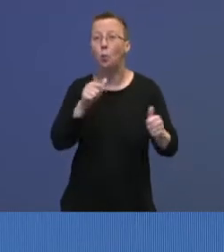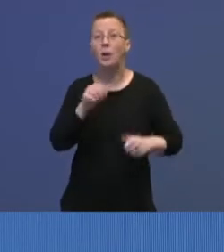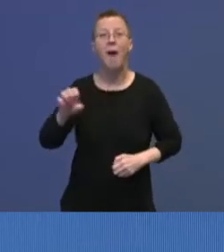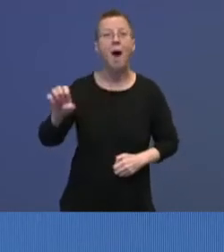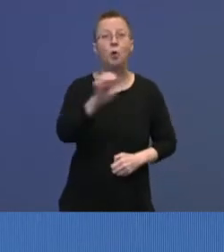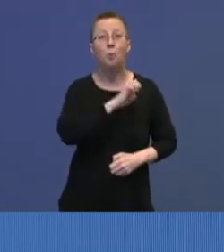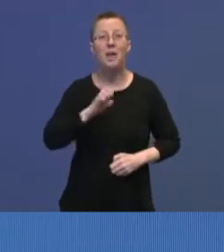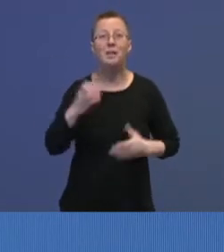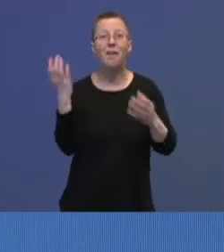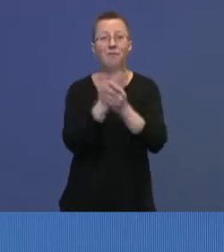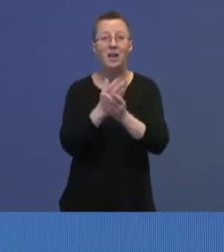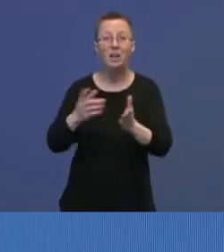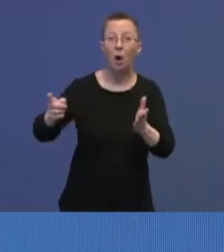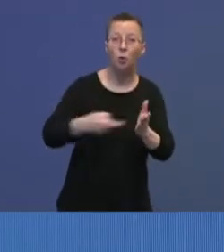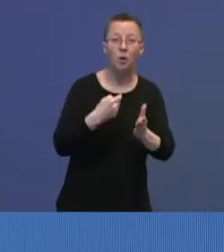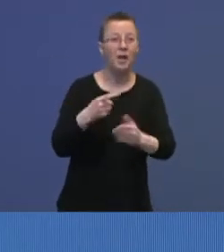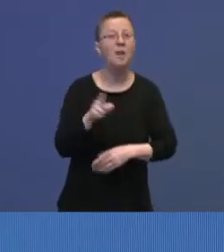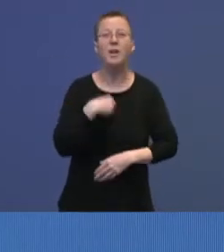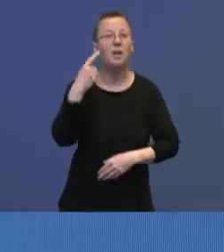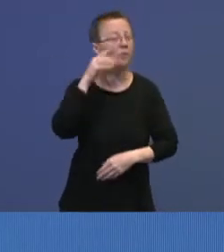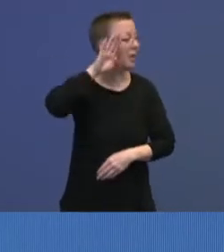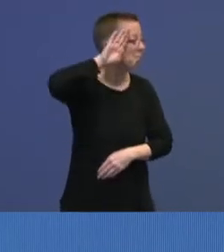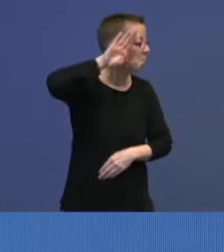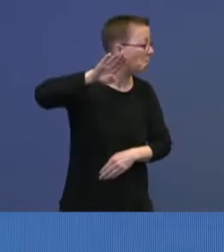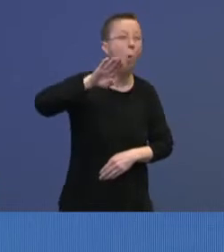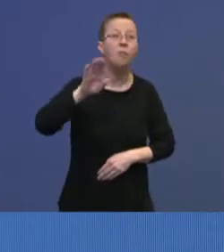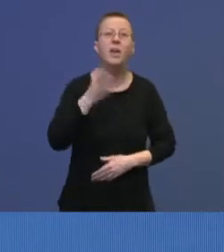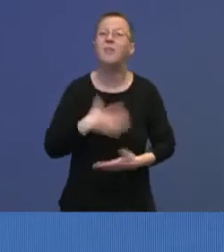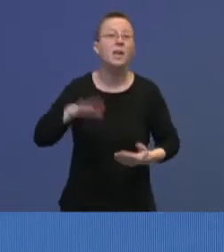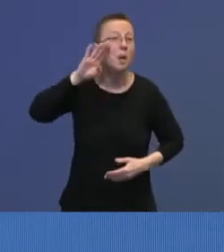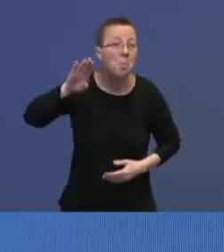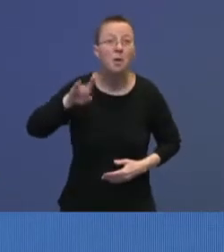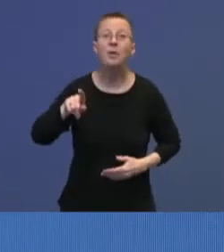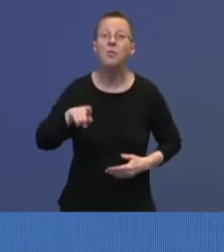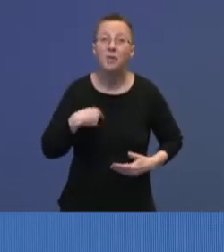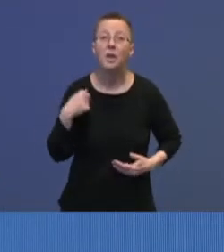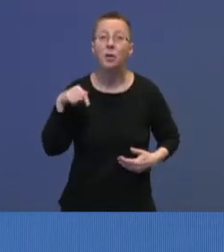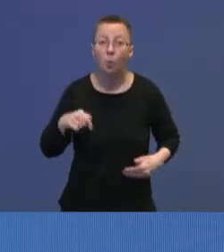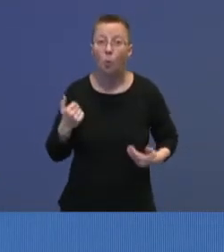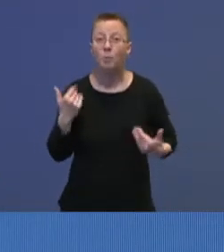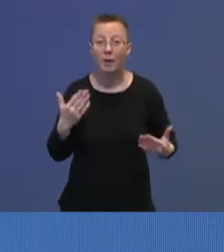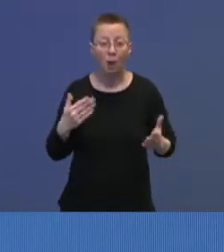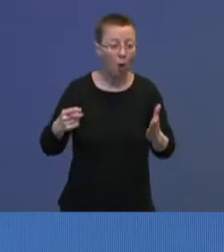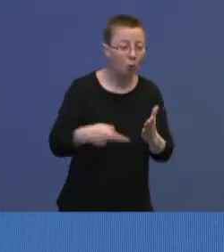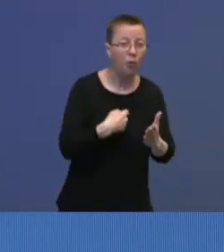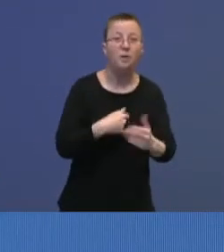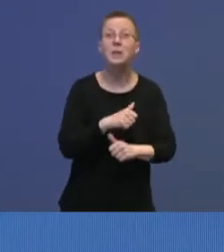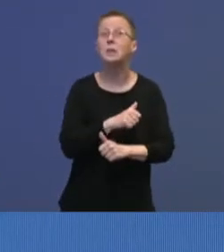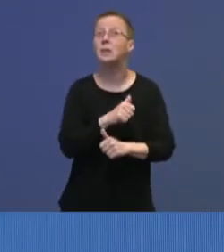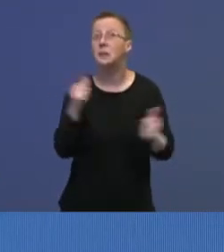felles utfordring som vi ikke kan vende ryggen til, og det vil vi heller ikke. settes på en historisk prøve.